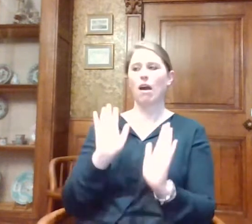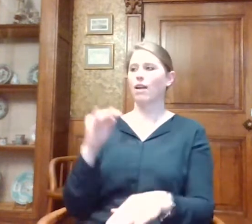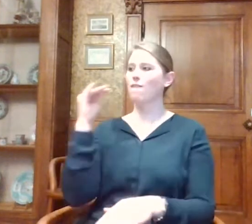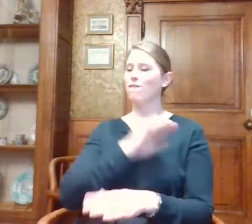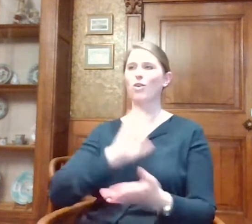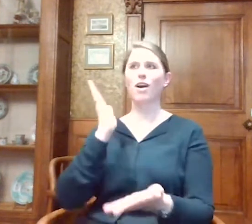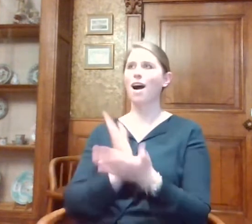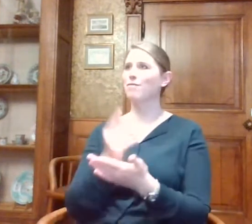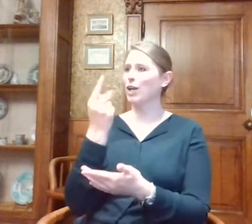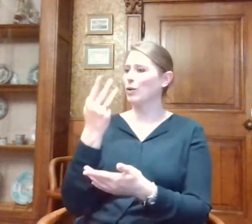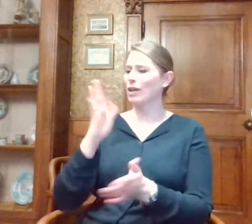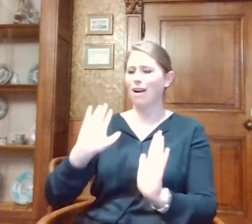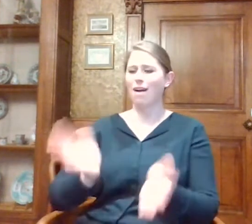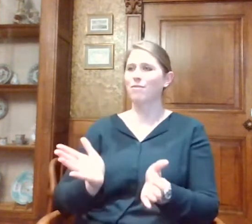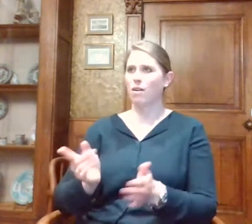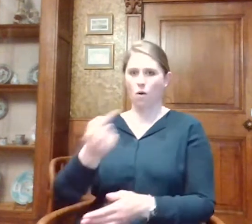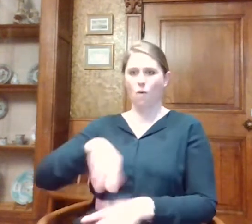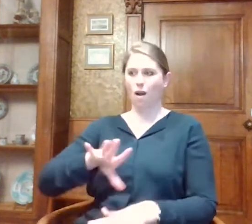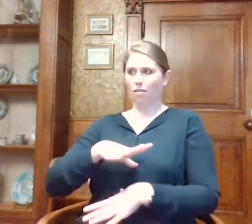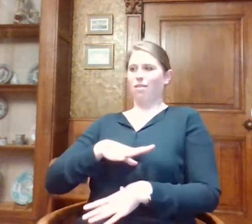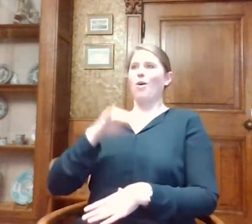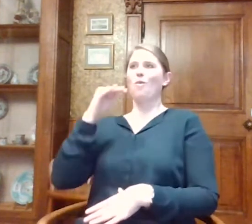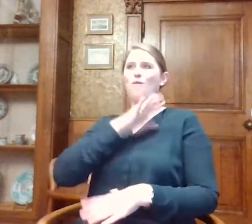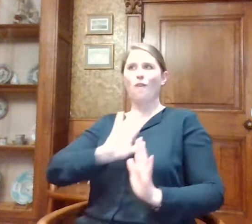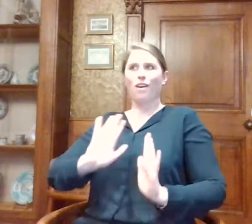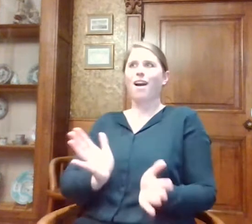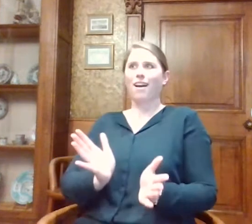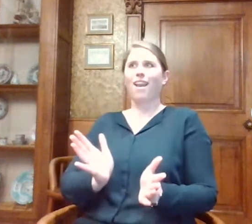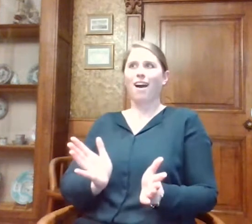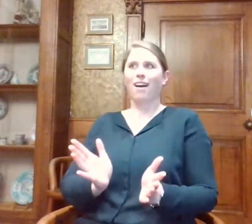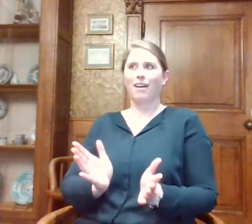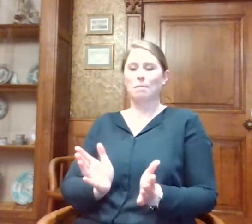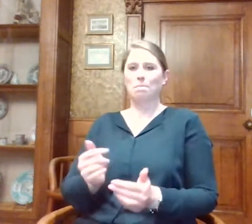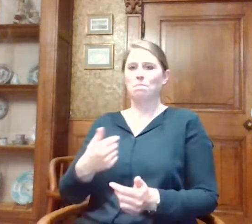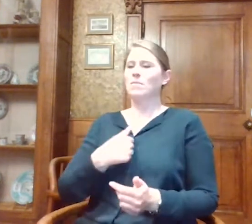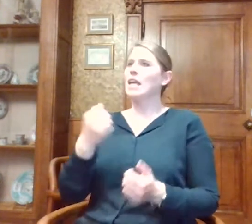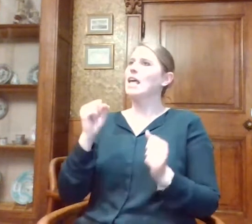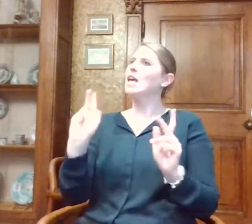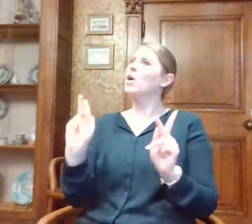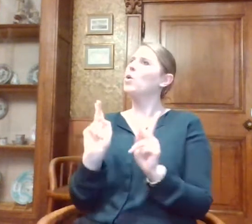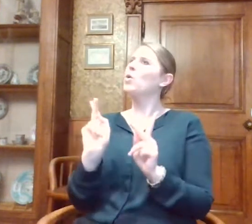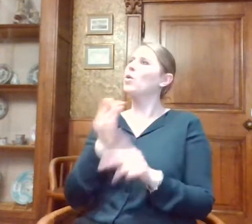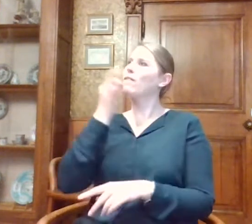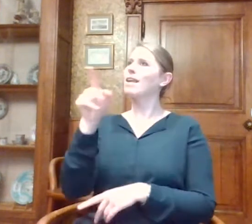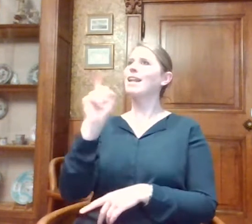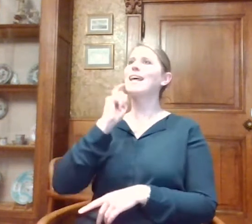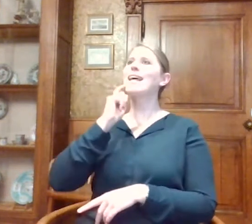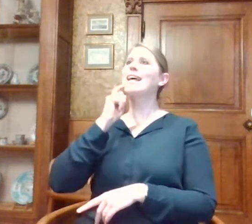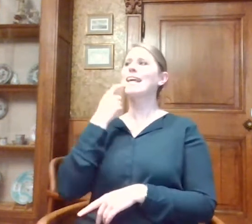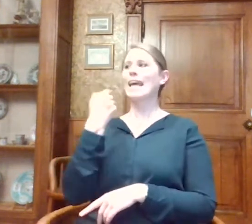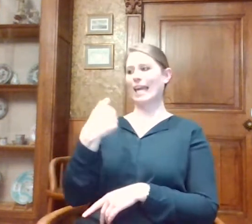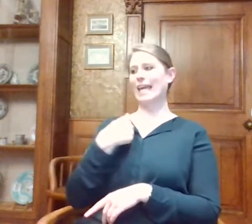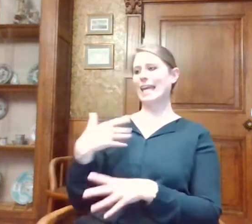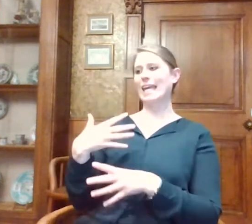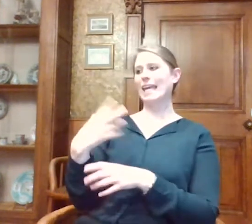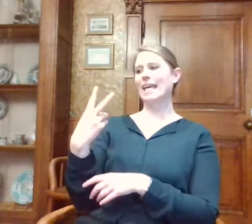3 klaar. Wij zijn er ook van verschoten hoe snel het klaar was. Ik zal het misschien eventjes kort toelichten. Gerrie, zijn ik in december